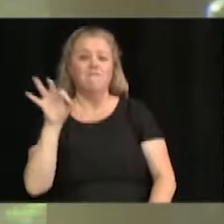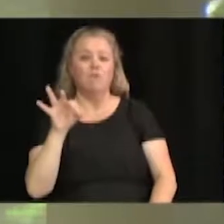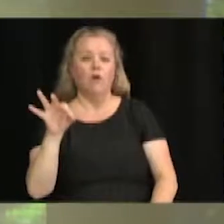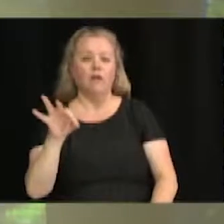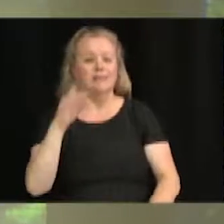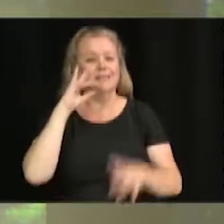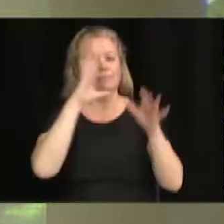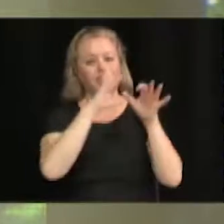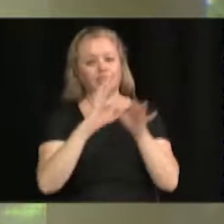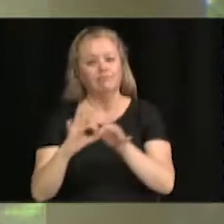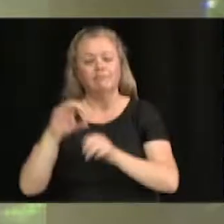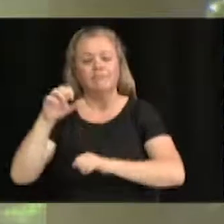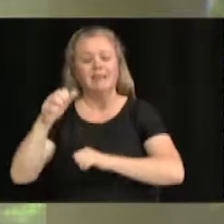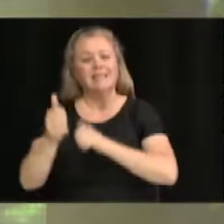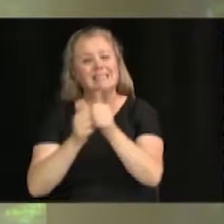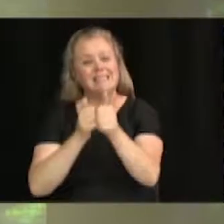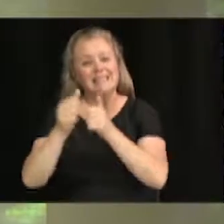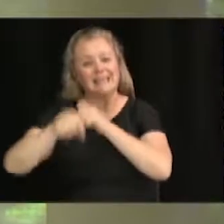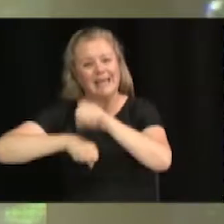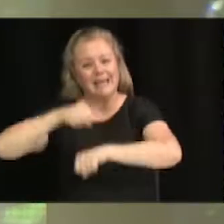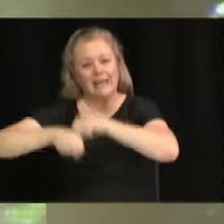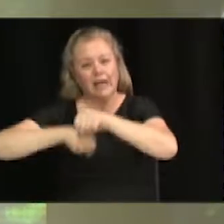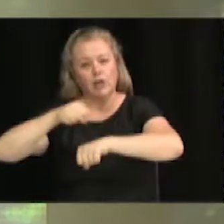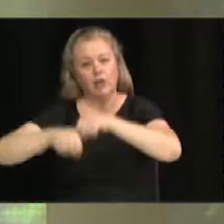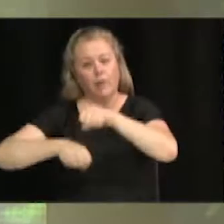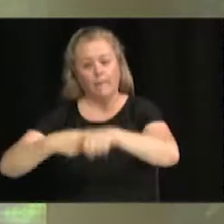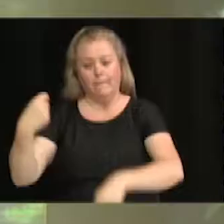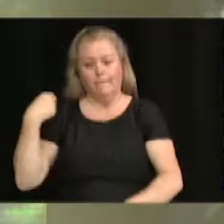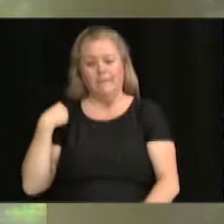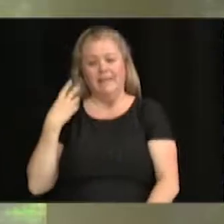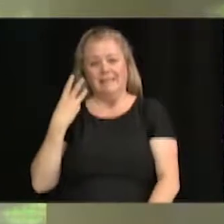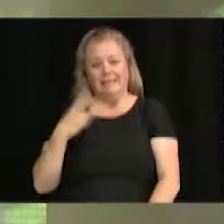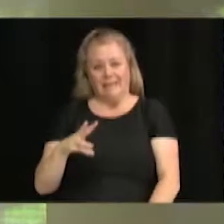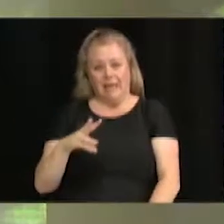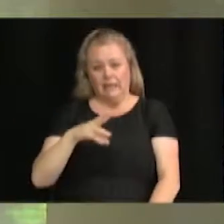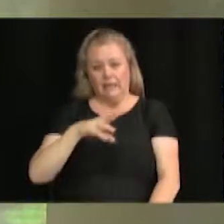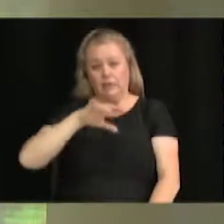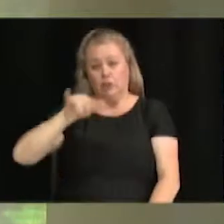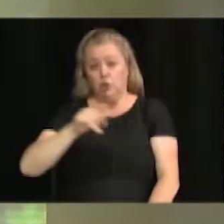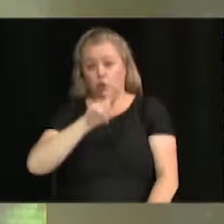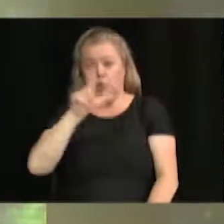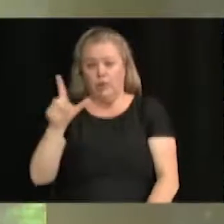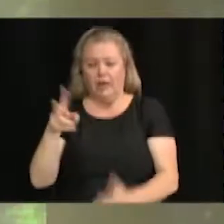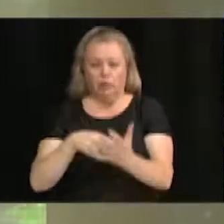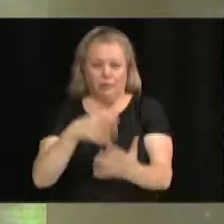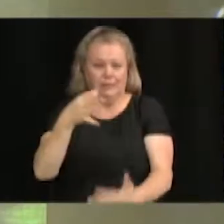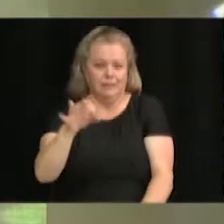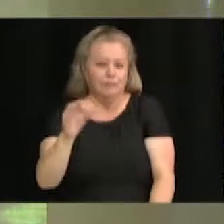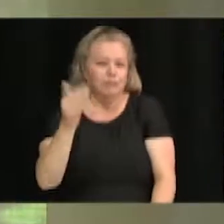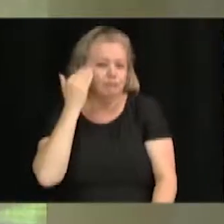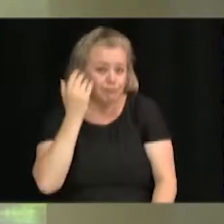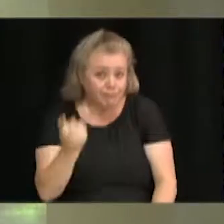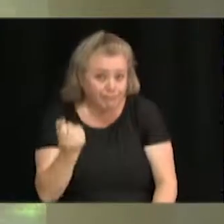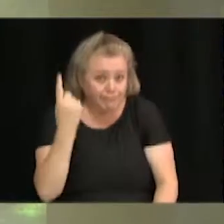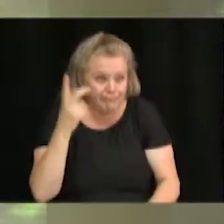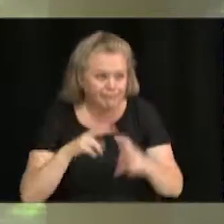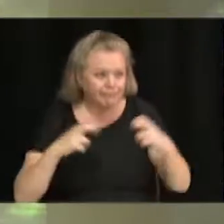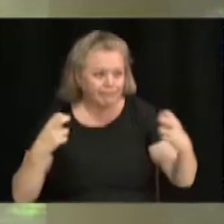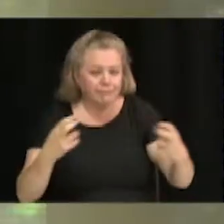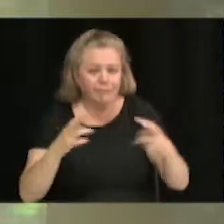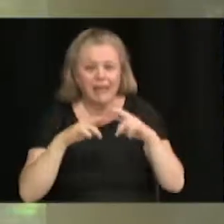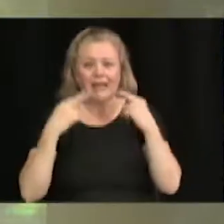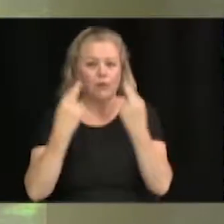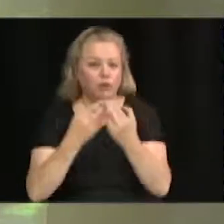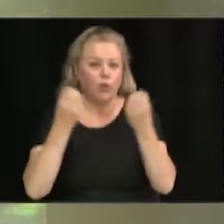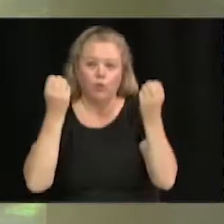critérium qui s'est tenu le samedi 13 juillet 2019. Vous comprendrez qu'on ne siègeait pas à ce moment-là. Donc, on a quelques